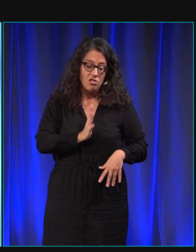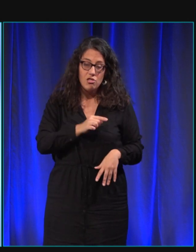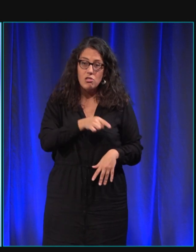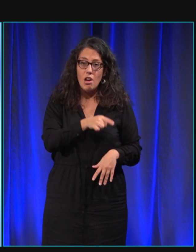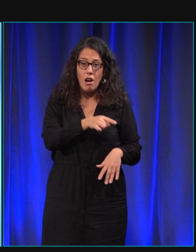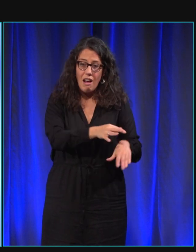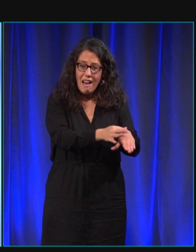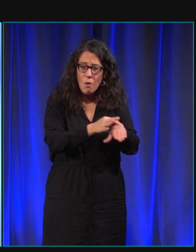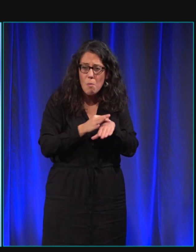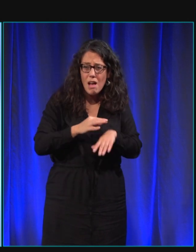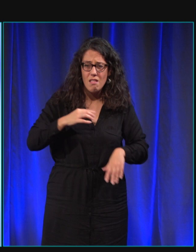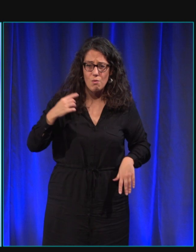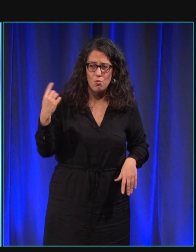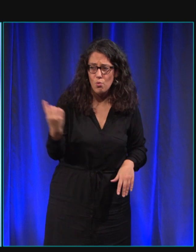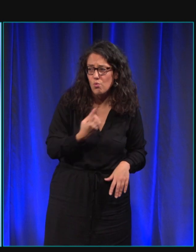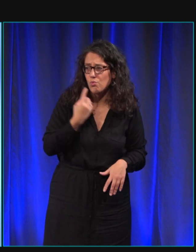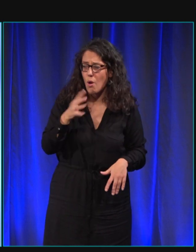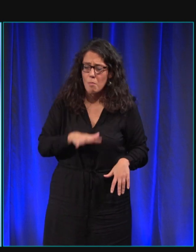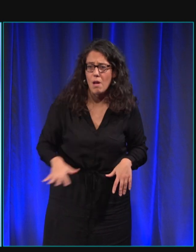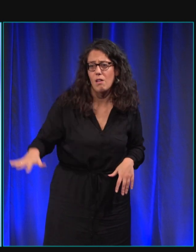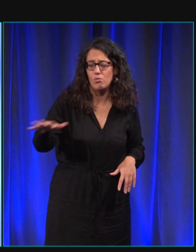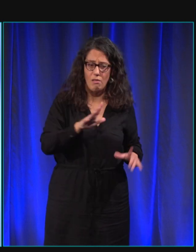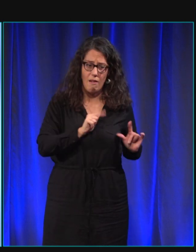partout tout le temps au quotidien